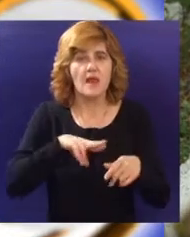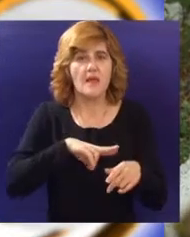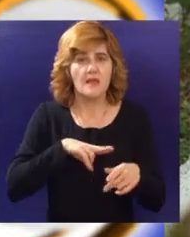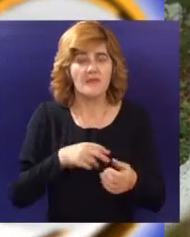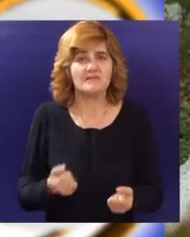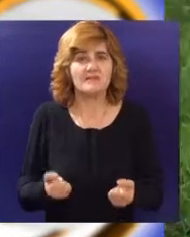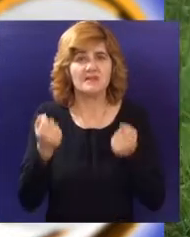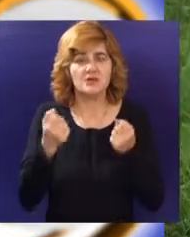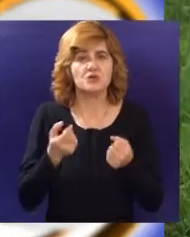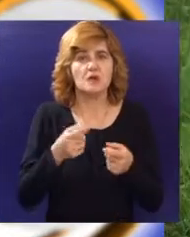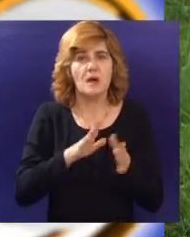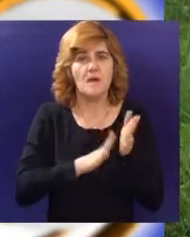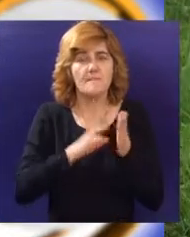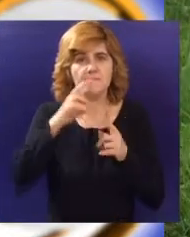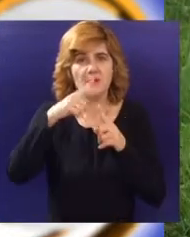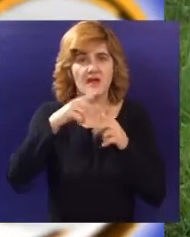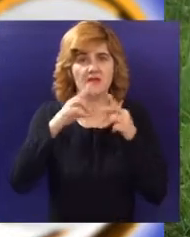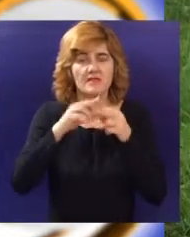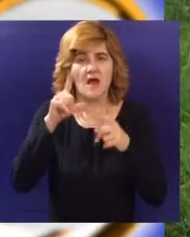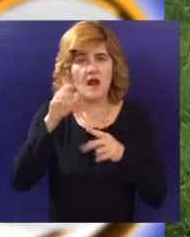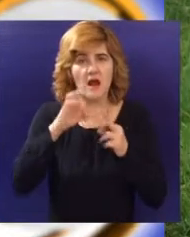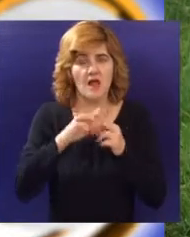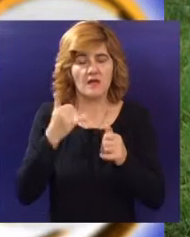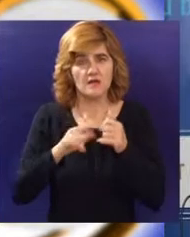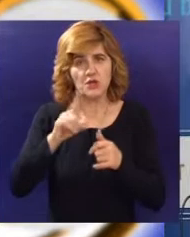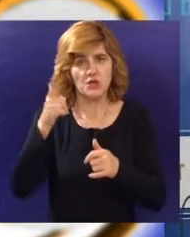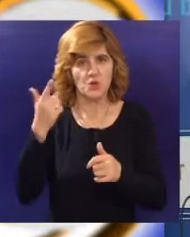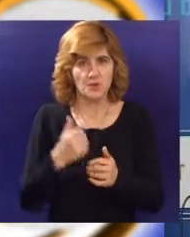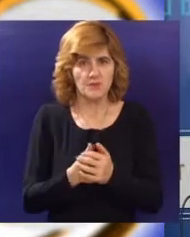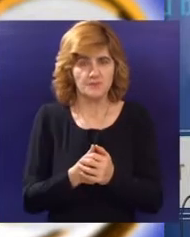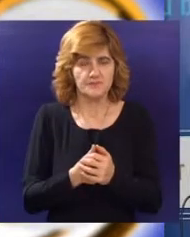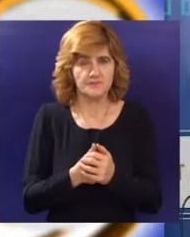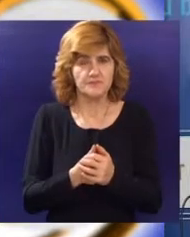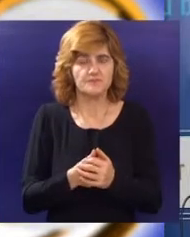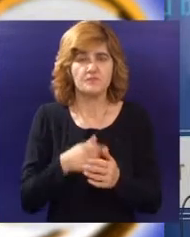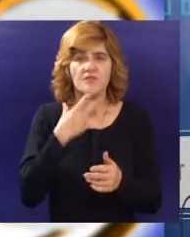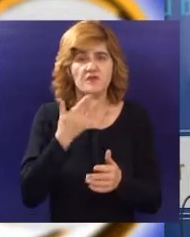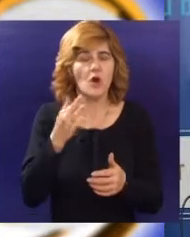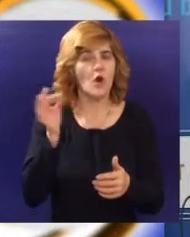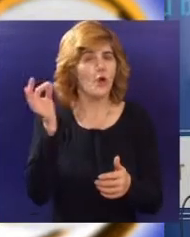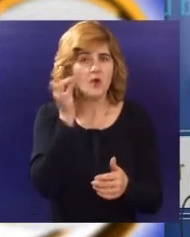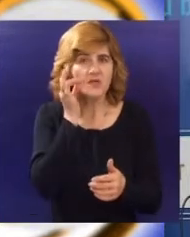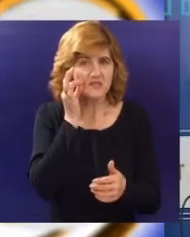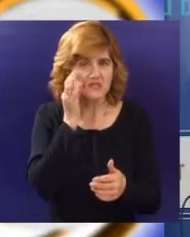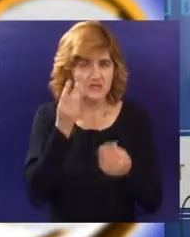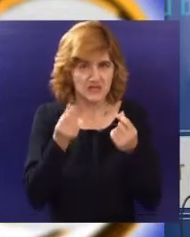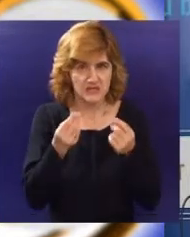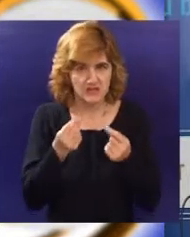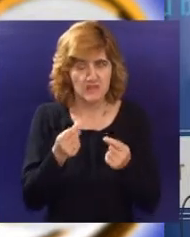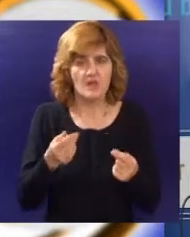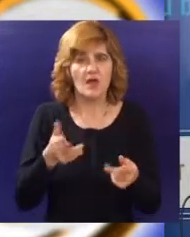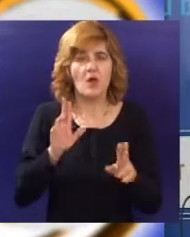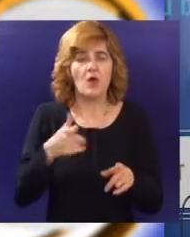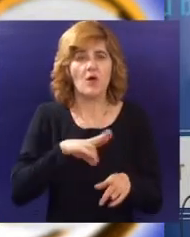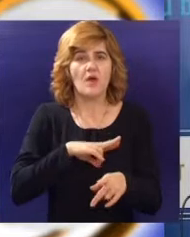ima teških metala ili neke druge vrste zagađenja. Parametri ispitivanja su pH vrednost, sadržaj karbonata,